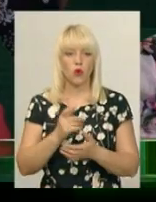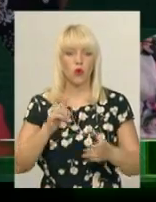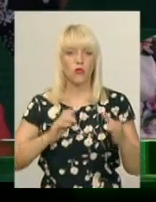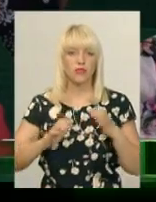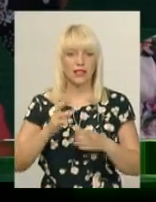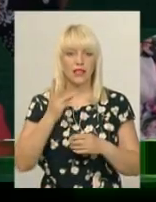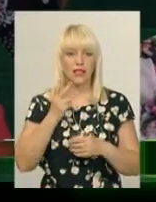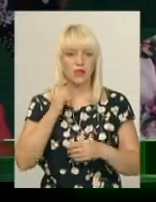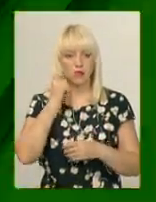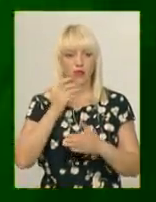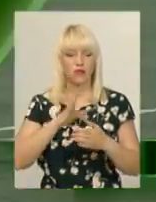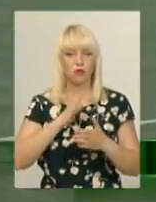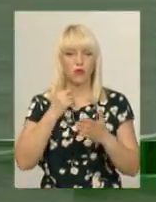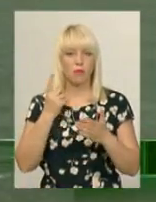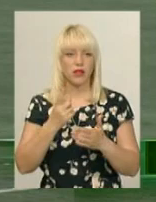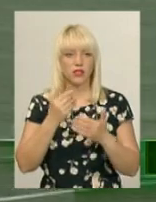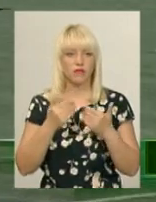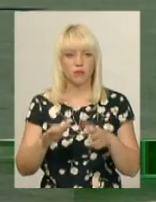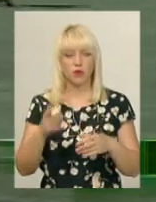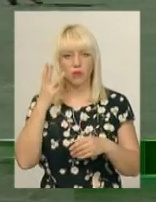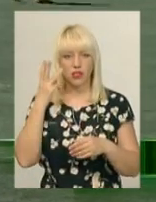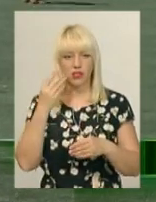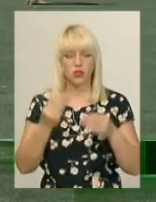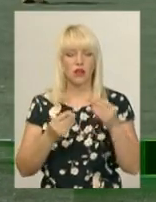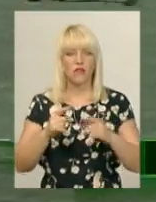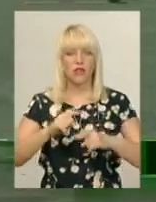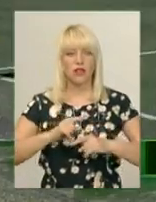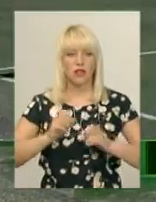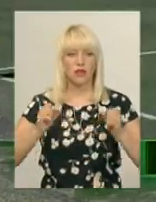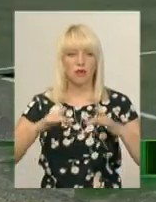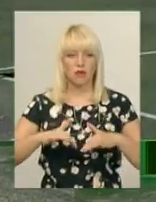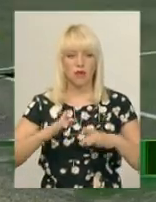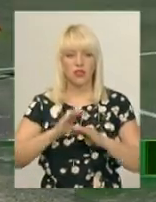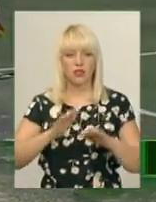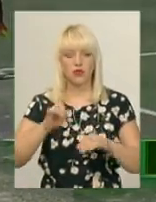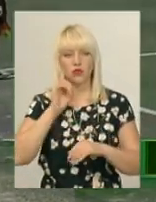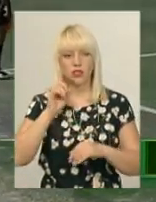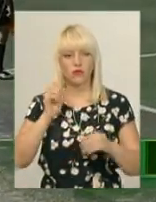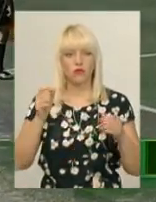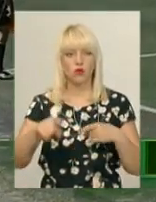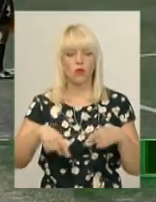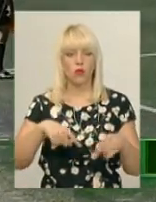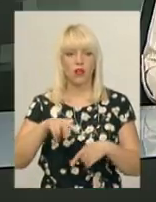відбувся перший випуск. У Хмельницькому зіграли фінальний матч дитячо-юнацької футбольної ліги.